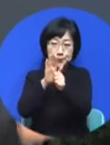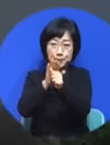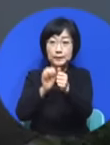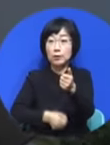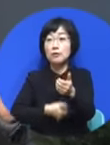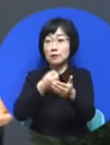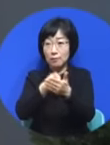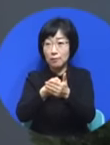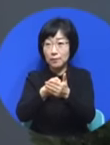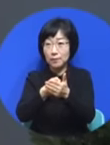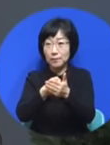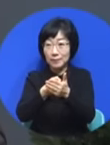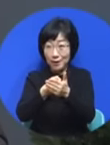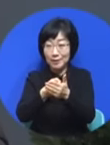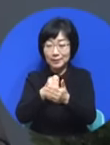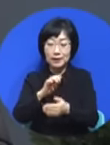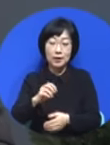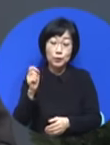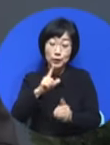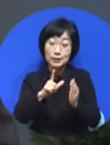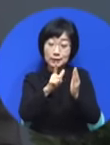그리고 이제 세월이 조금 지났어요.